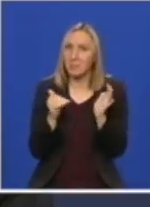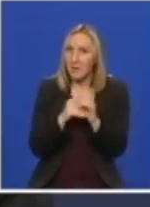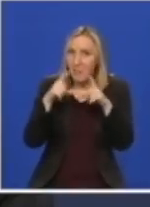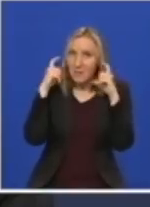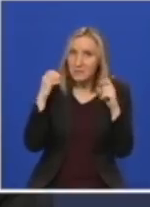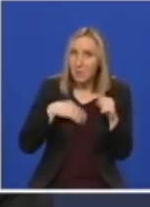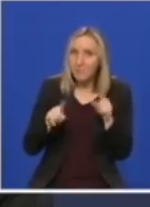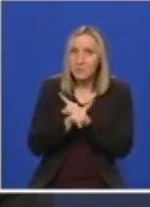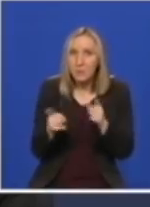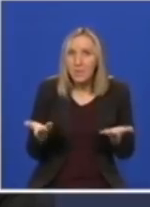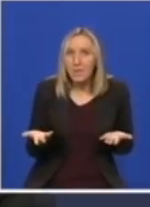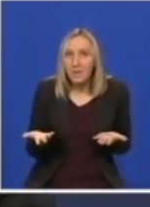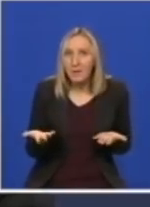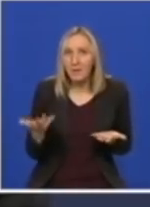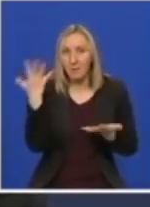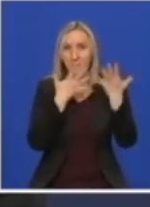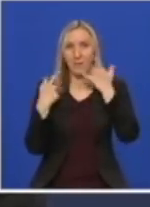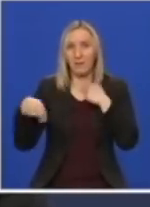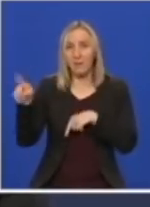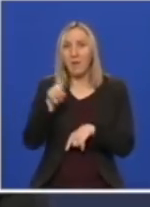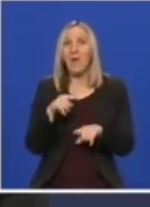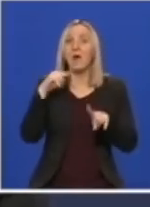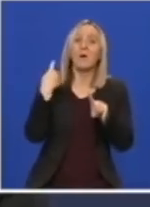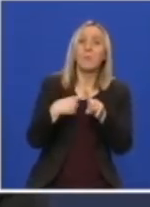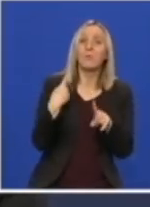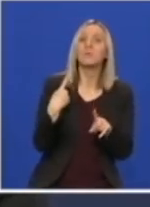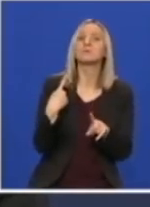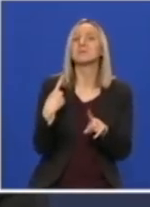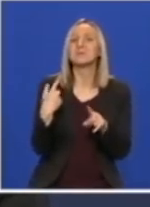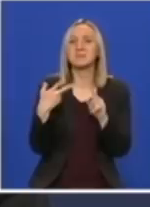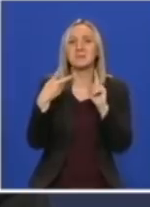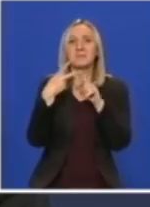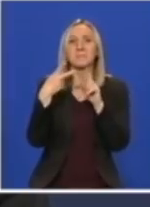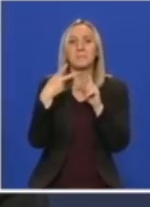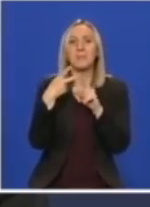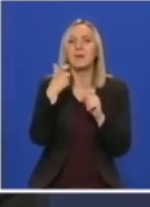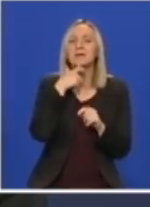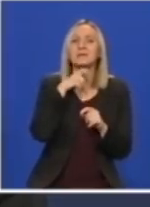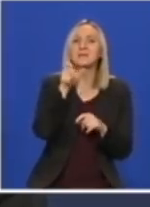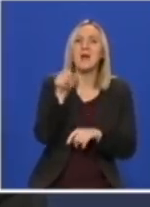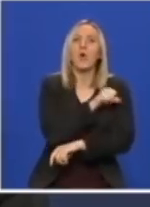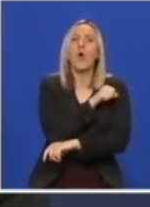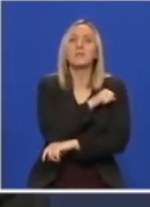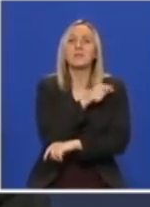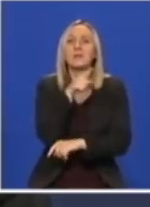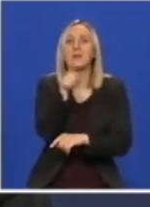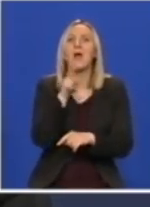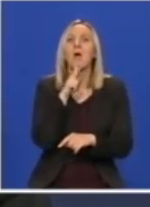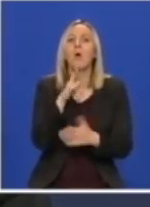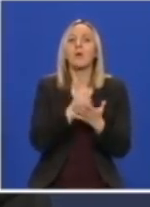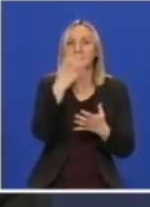je to obavezno ili ne? Također bih zamolila, ako imate podatke, kakva je starostna struktura ljudi koji su trenutno na